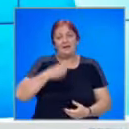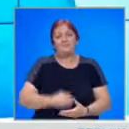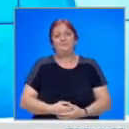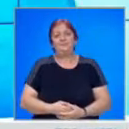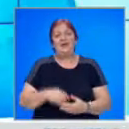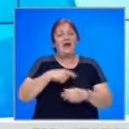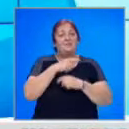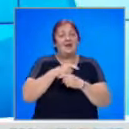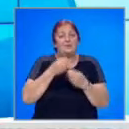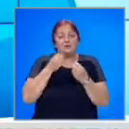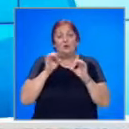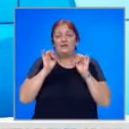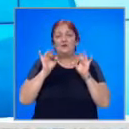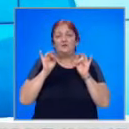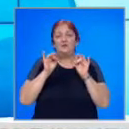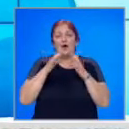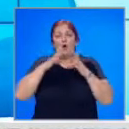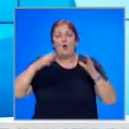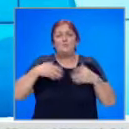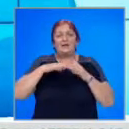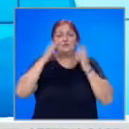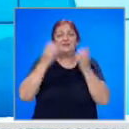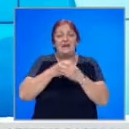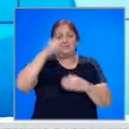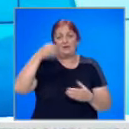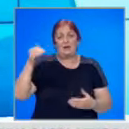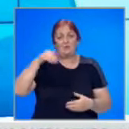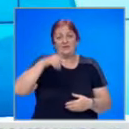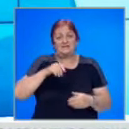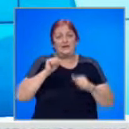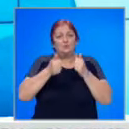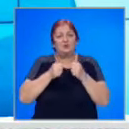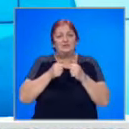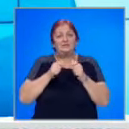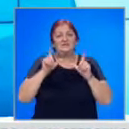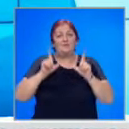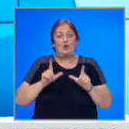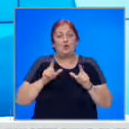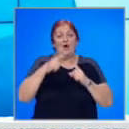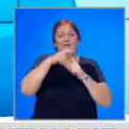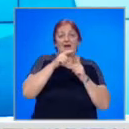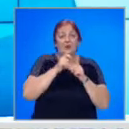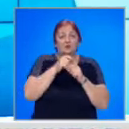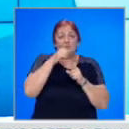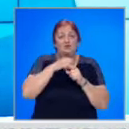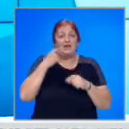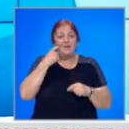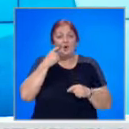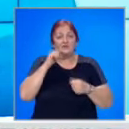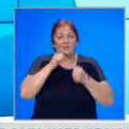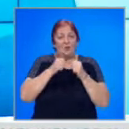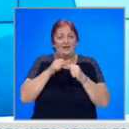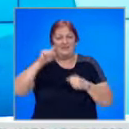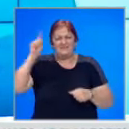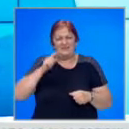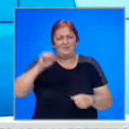Сега, време е за добрите новини. Огромна радост за цяла България донесоха днес спортистските ни в Токио. Тайбе и Юсин спечели бронза в